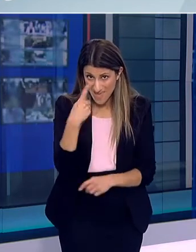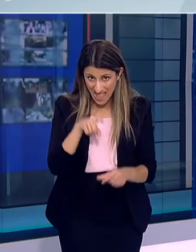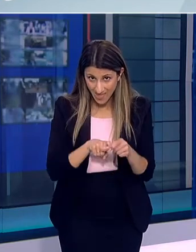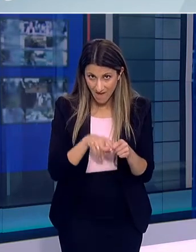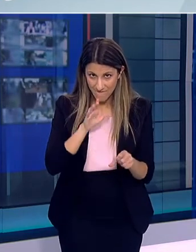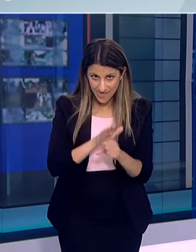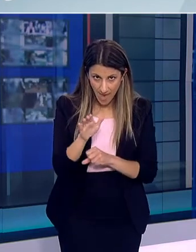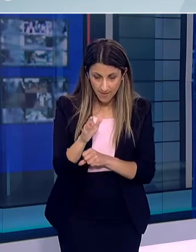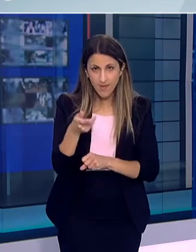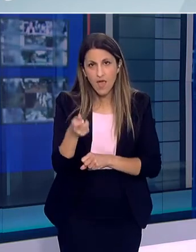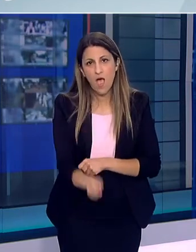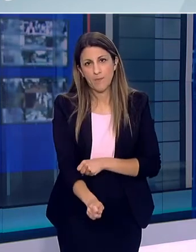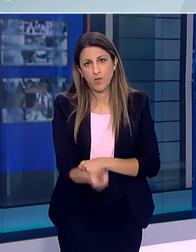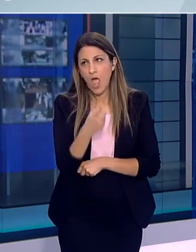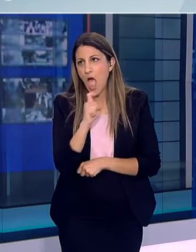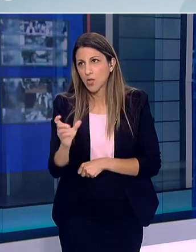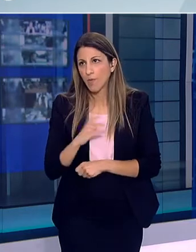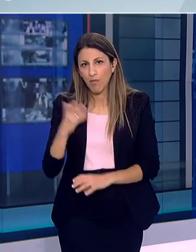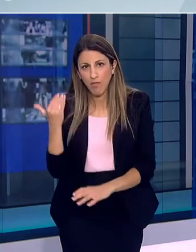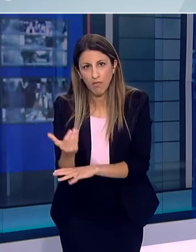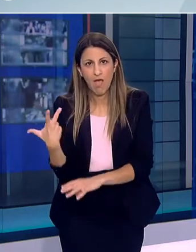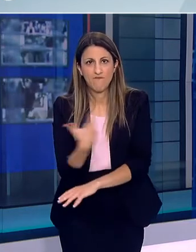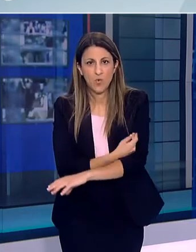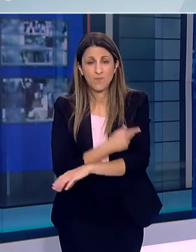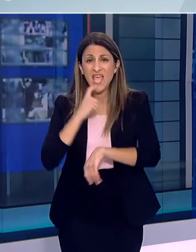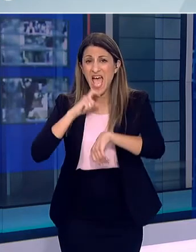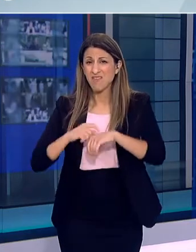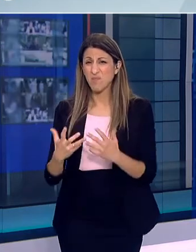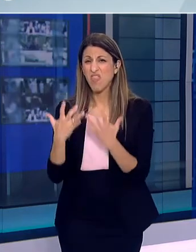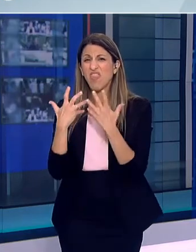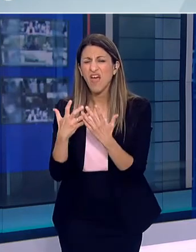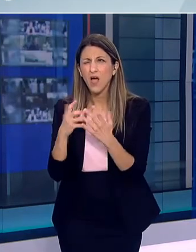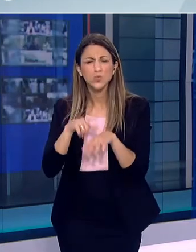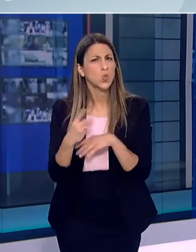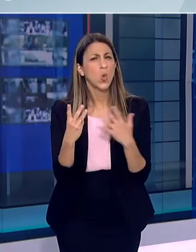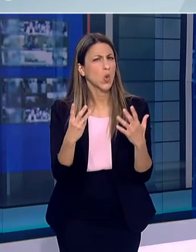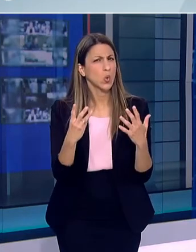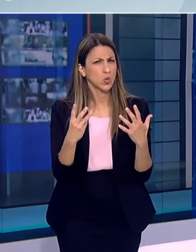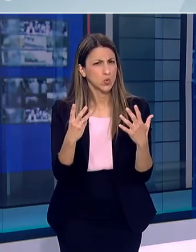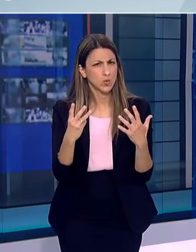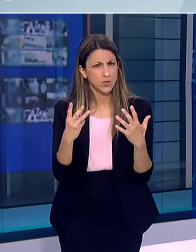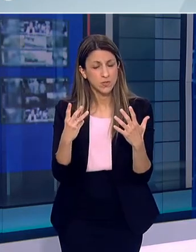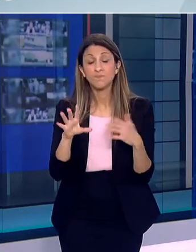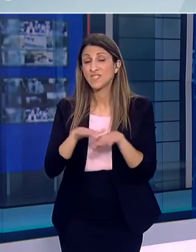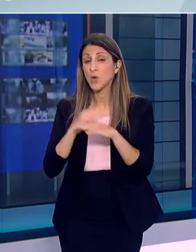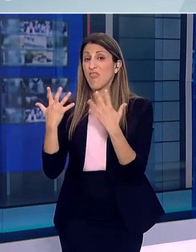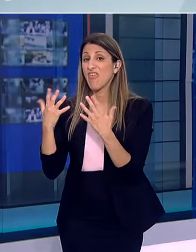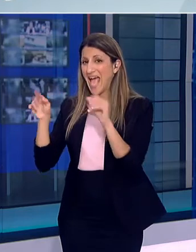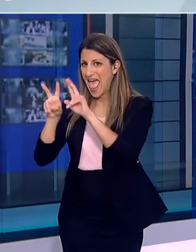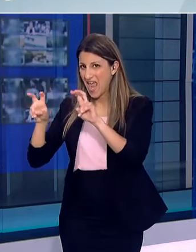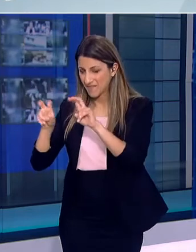Και αυτή τη στιγμή Με τις 10 κλινικές μελέτες Που εξετάζουν 8 διαφορετικά εμβόλια